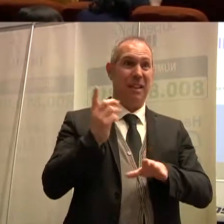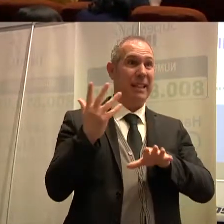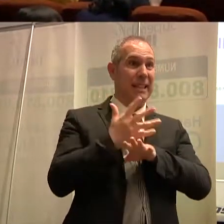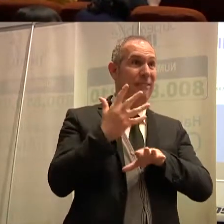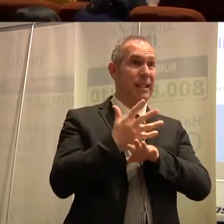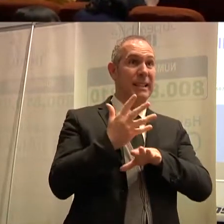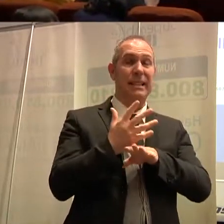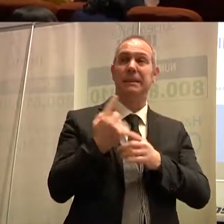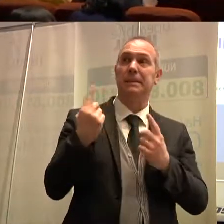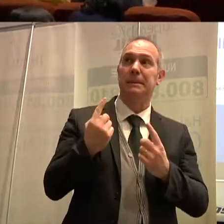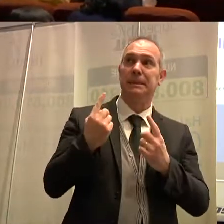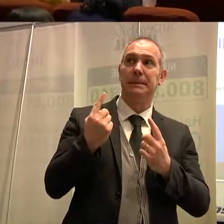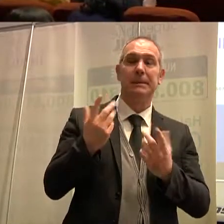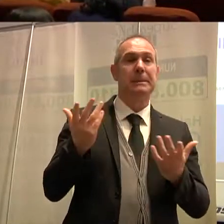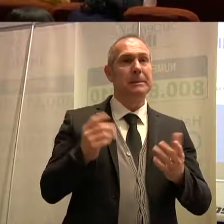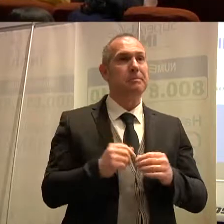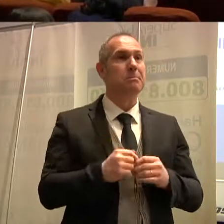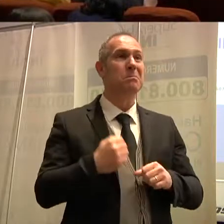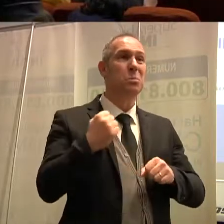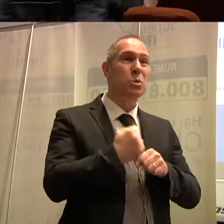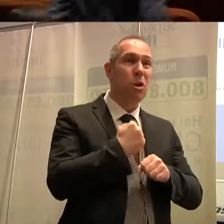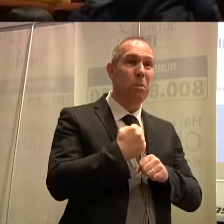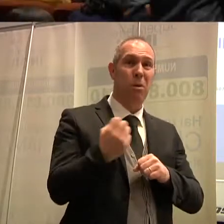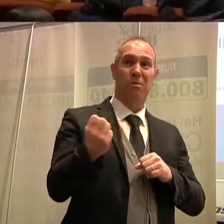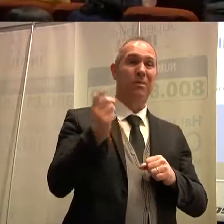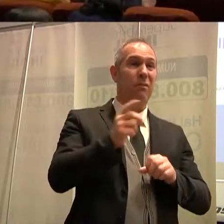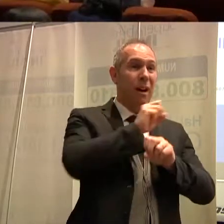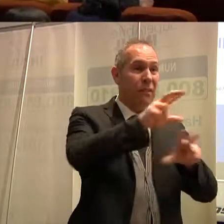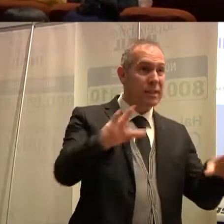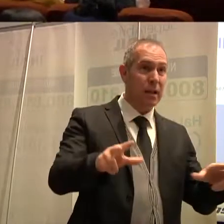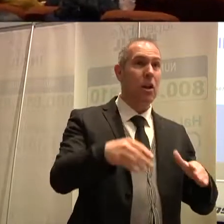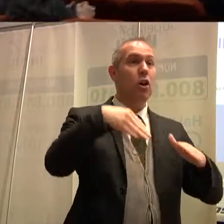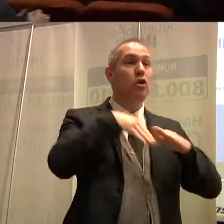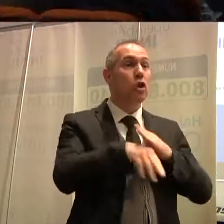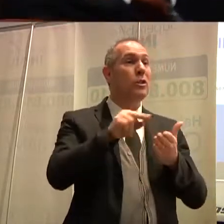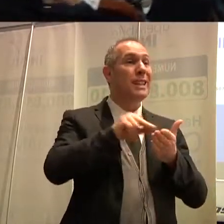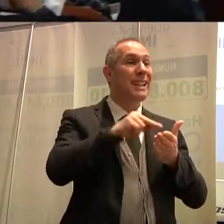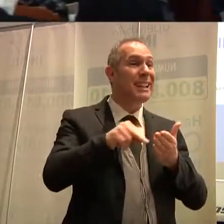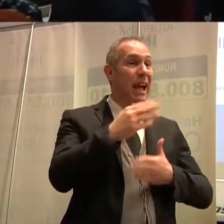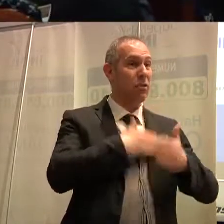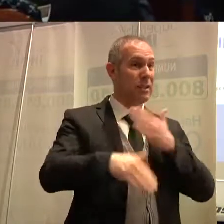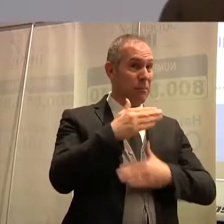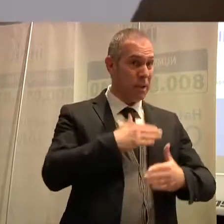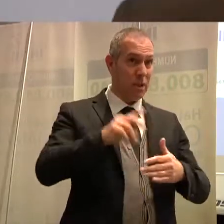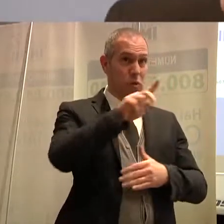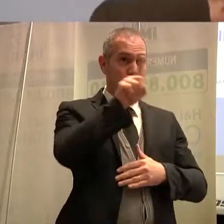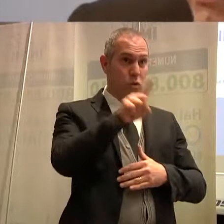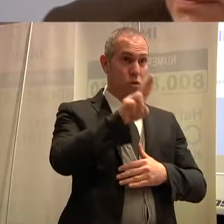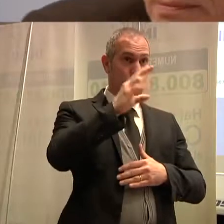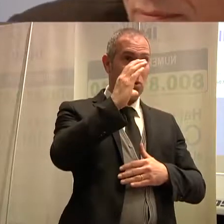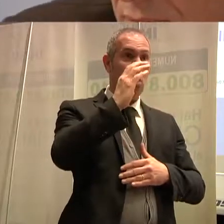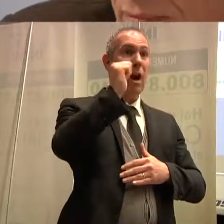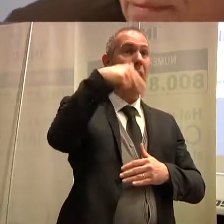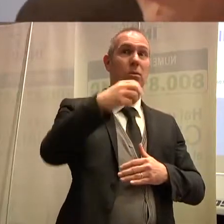devo annunciarvi che poco fa abbiamo avuto comunicazione dal sottosegretario alla disabilità,'onorevole Vincenzo Zuccano, che non interverrà, in